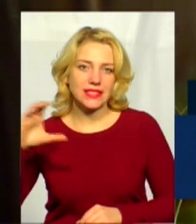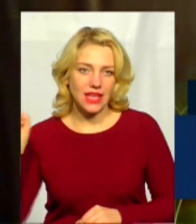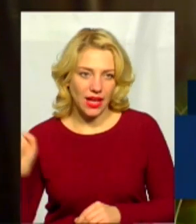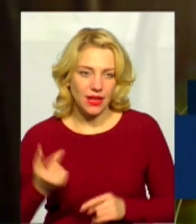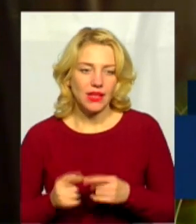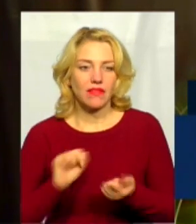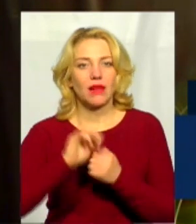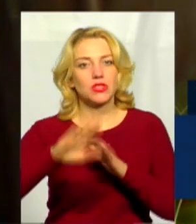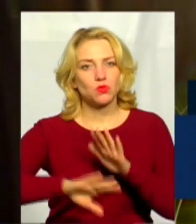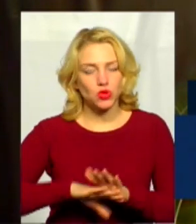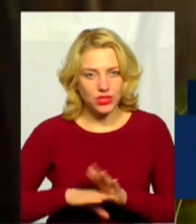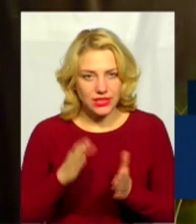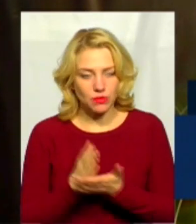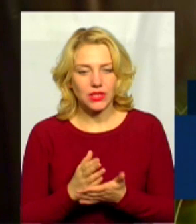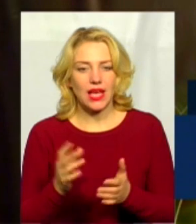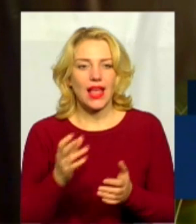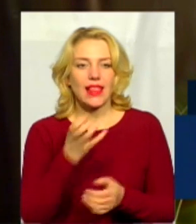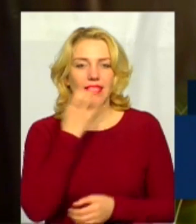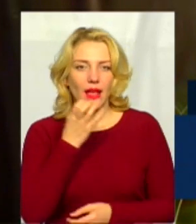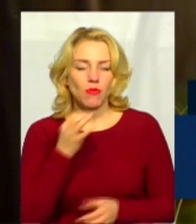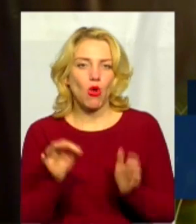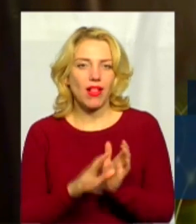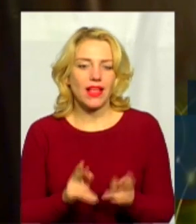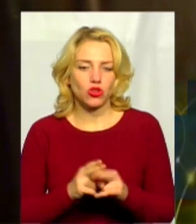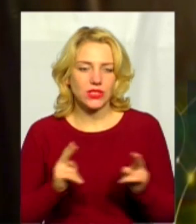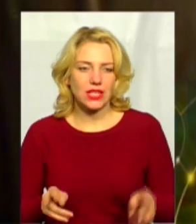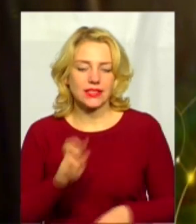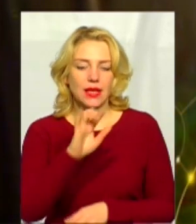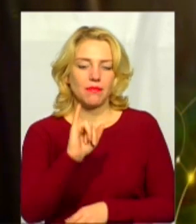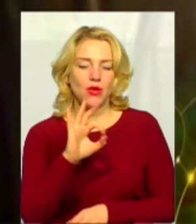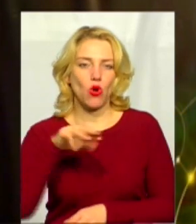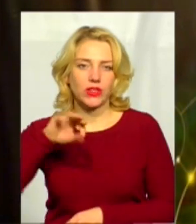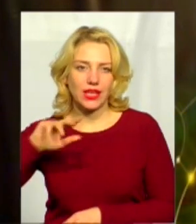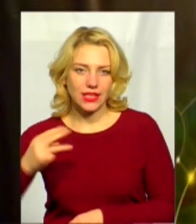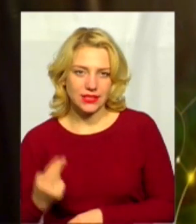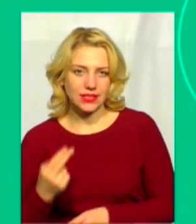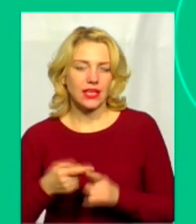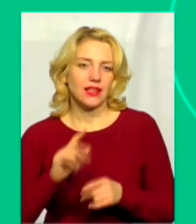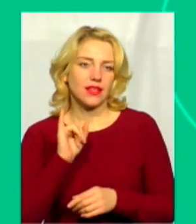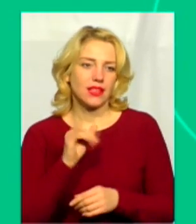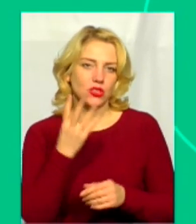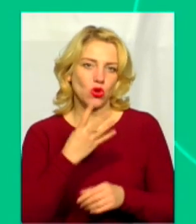теплоелектростанція «Біотец» на біомасі 45 мегаватт.